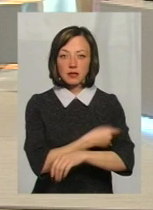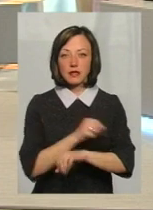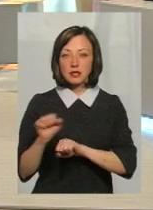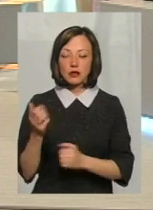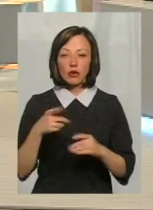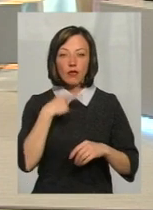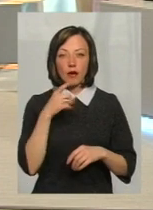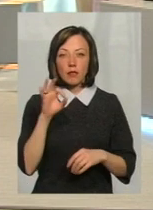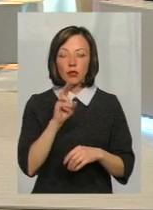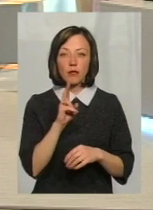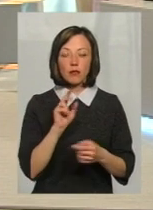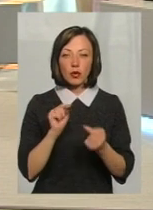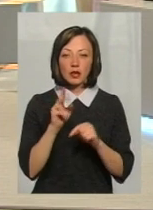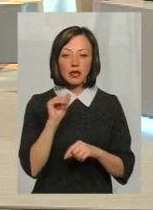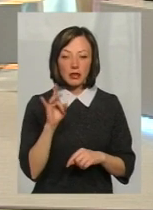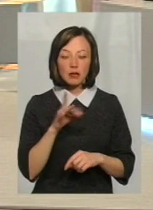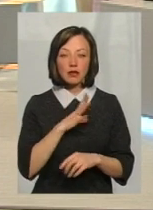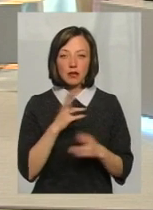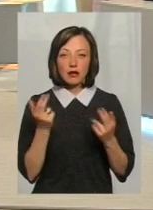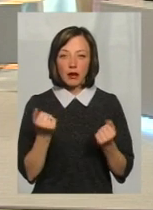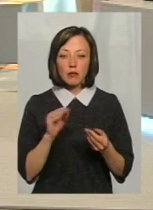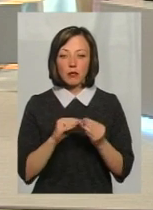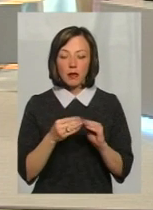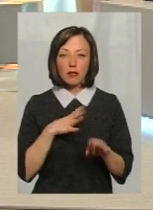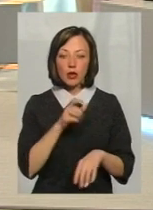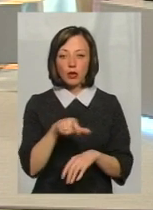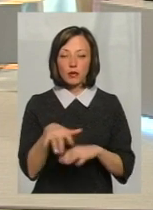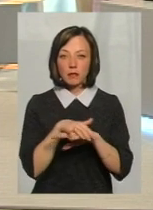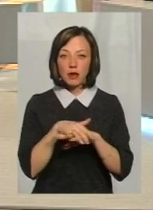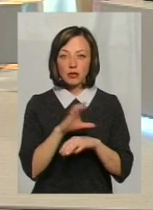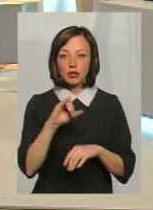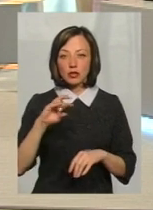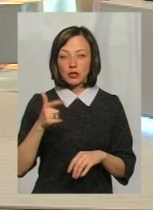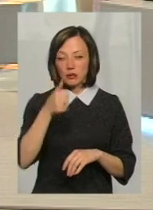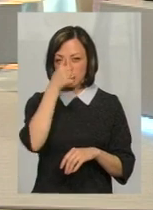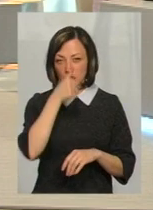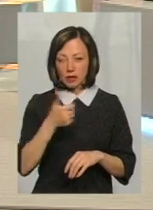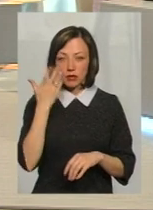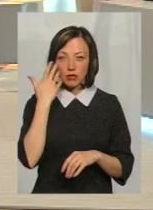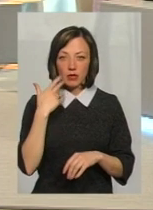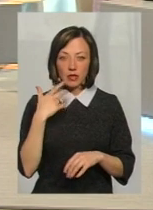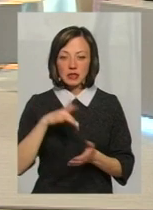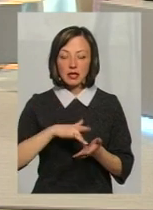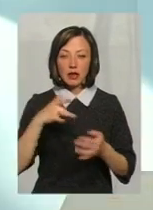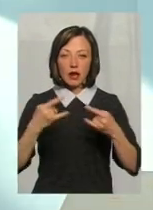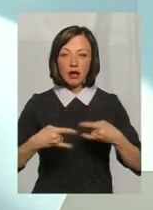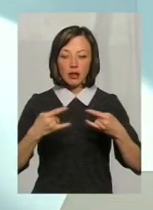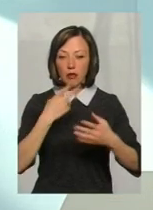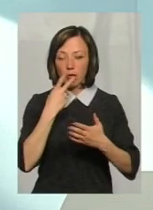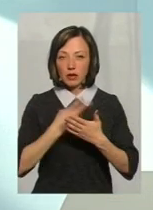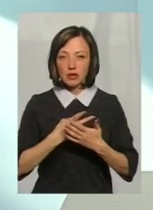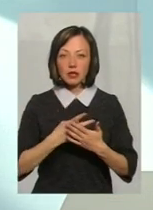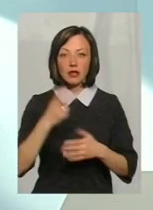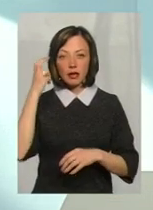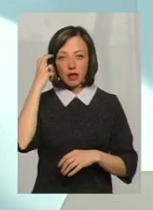говорити про вакцину проти коробів, так, була така проблема, що люди масово пішли в січні місяці, ви пам'ятаєте, коли на центральних каналах показали